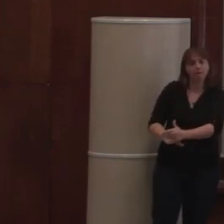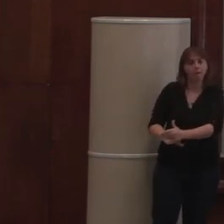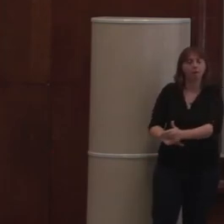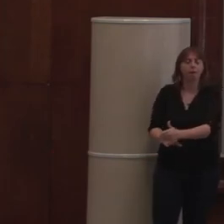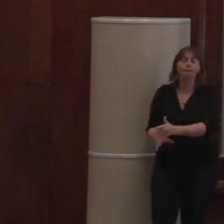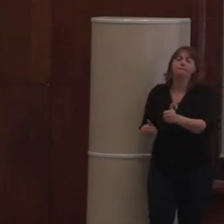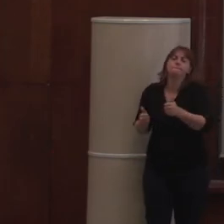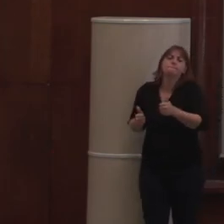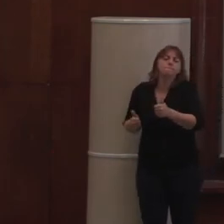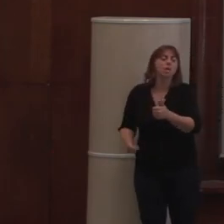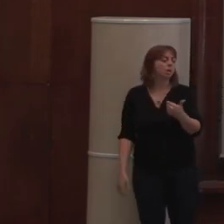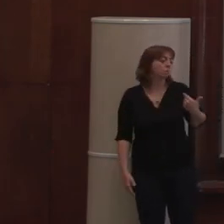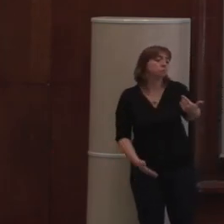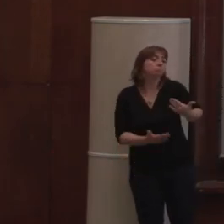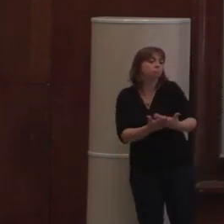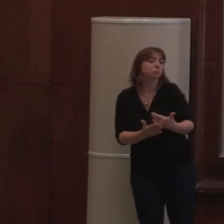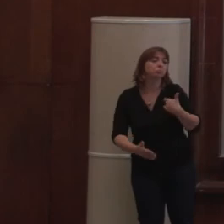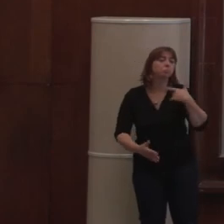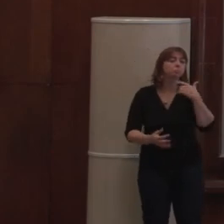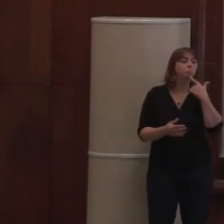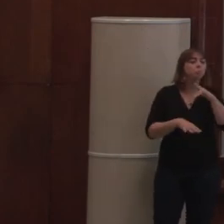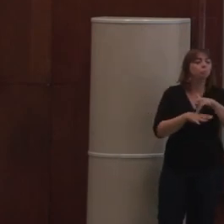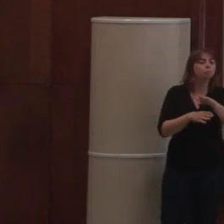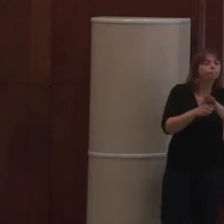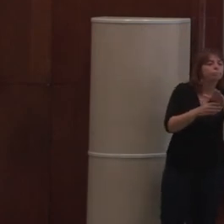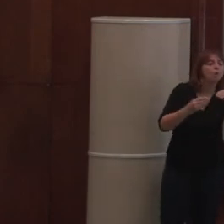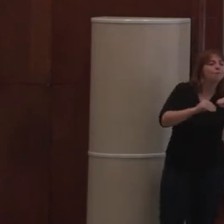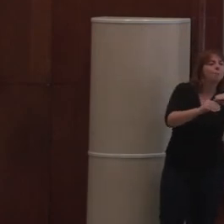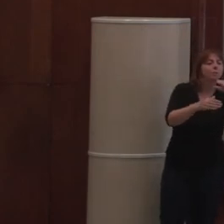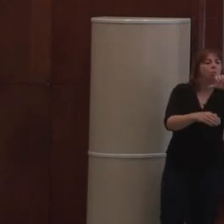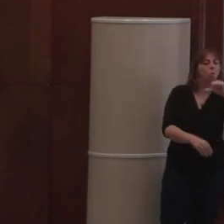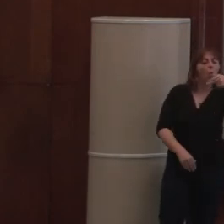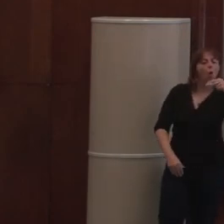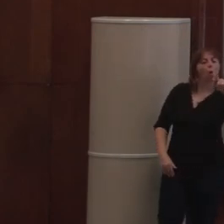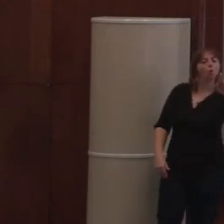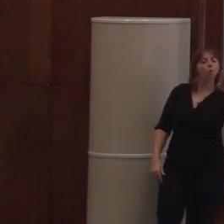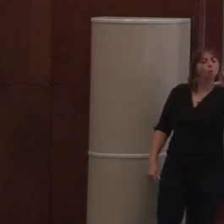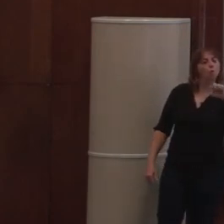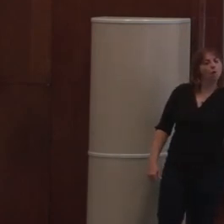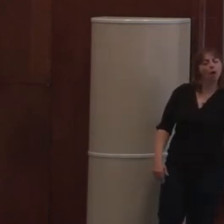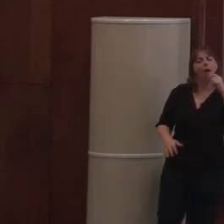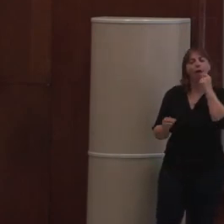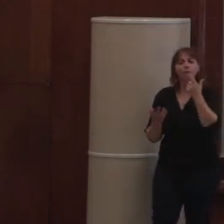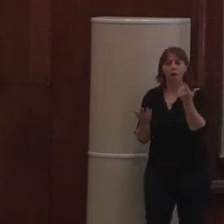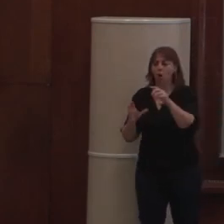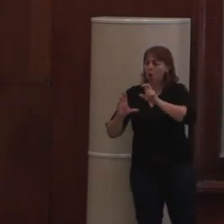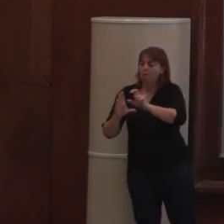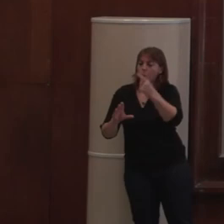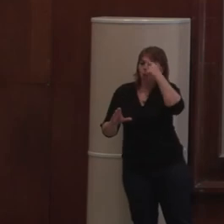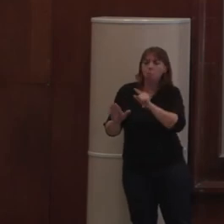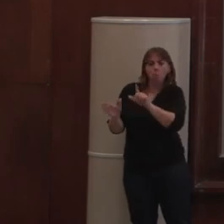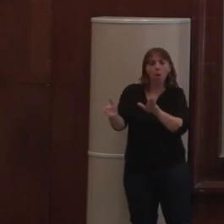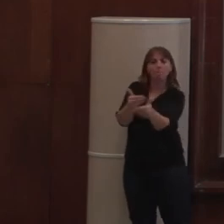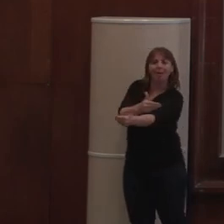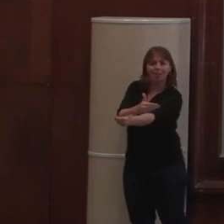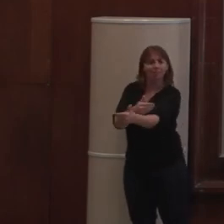formations à Angular, par exemple. Utiliser Plone comme back-end, c'est un confort absolu. Même les gens n'ont jamais entendu parler de Plone. Ils